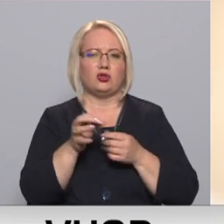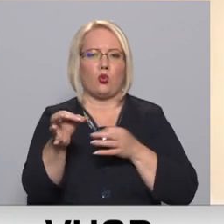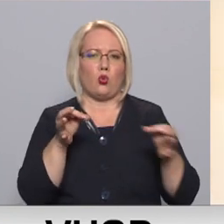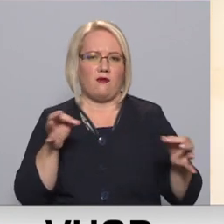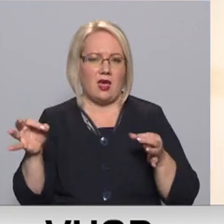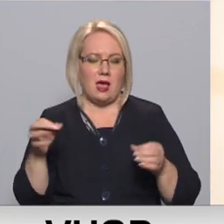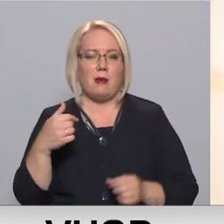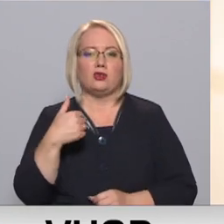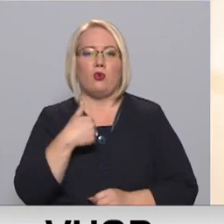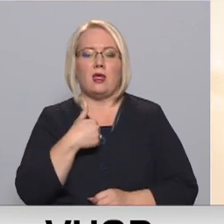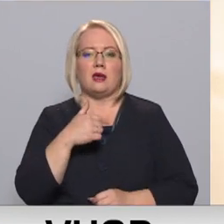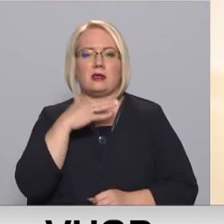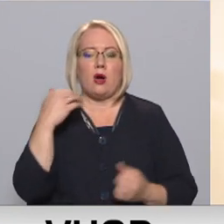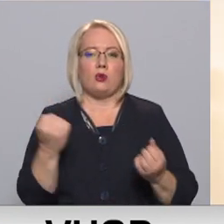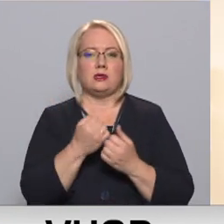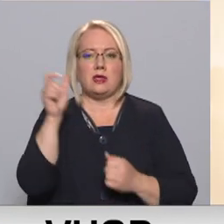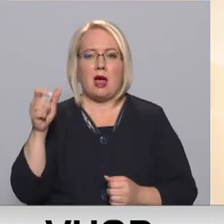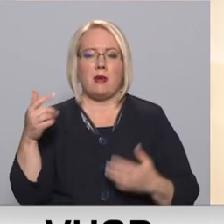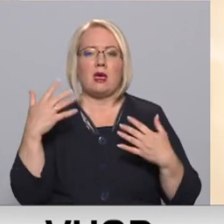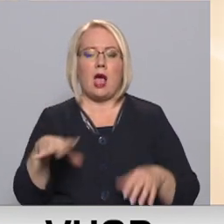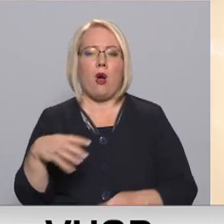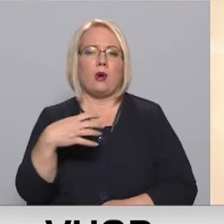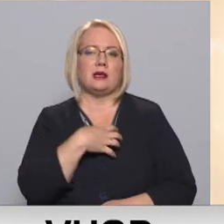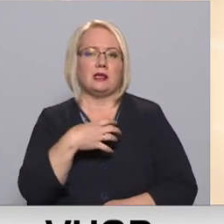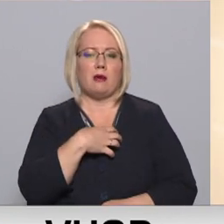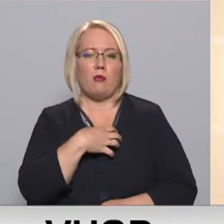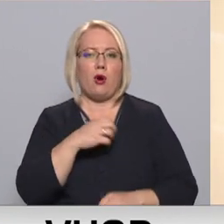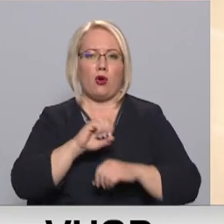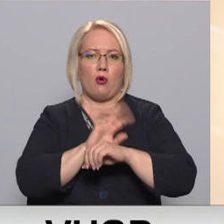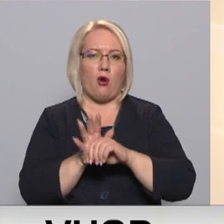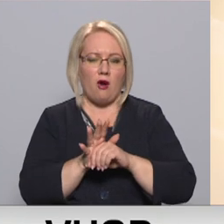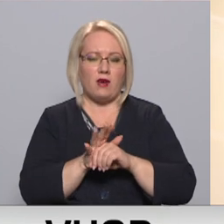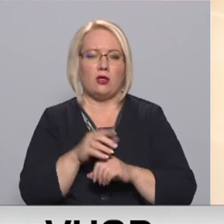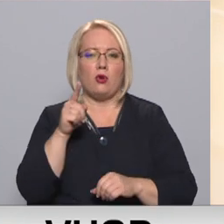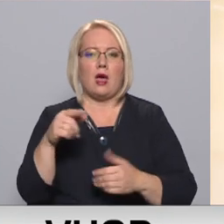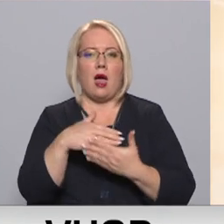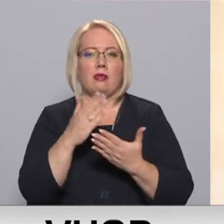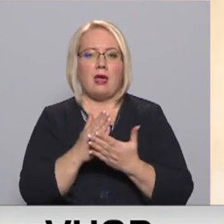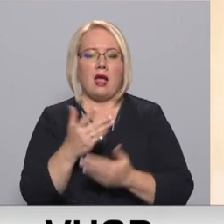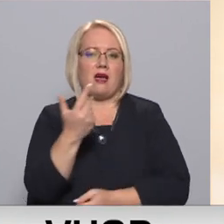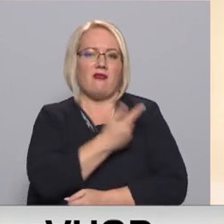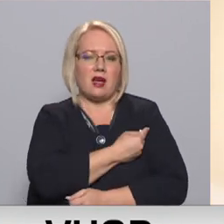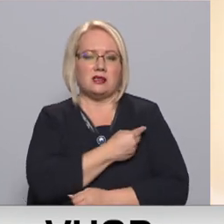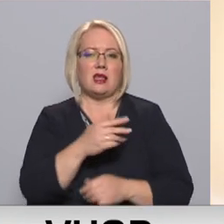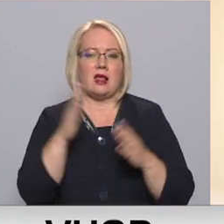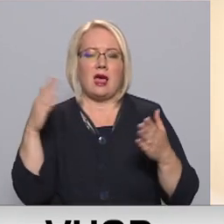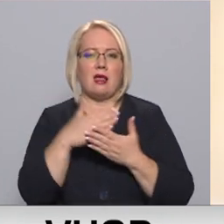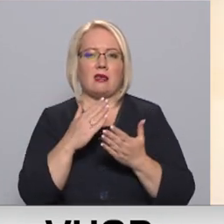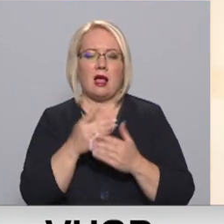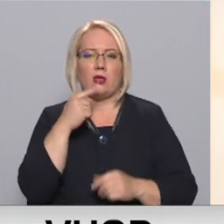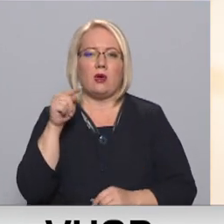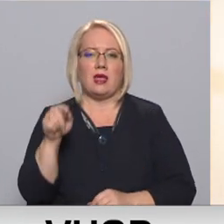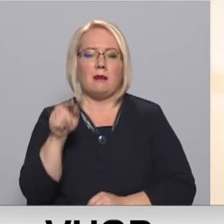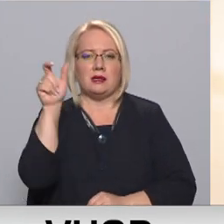Un tā kā ļoti daudz darbinieku mums arī bija izlimojušas Covid tādaļa, kas nav vakcinējusies lieldaļa no šiem cilvēkiem. Mums ir arī